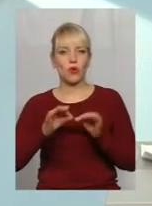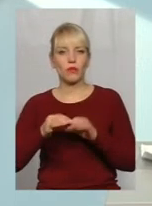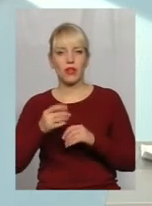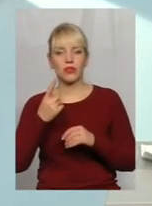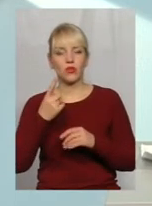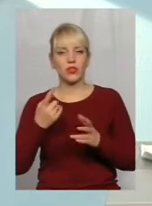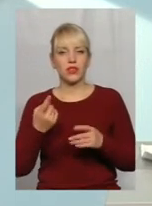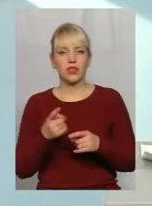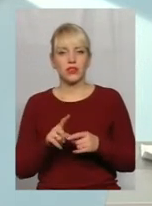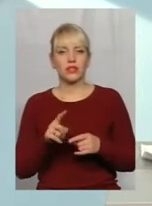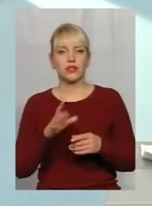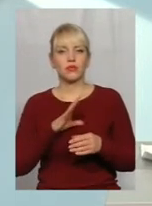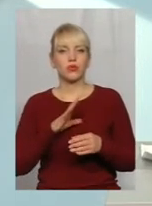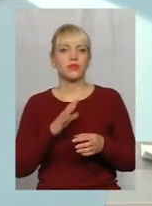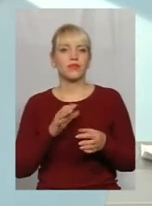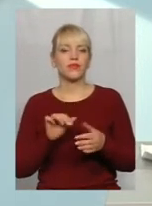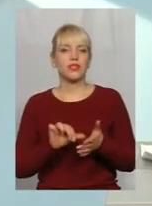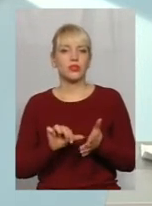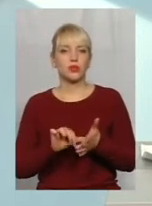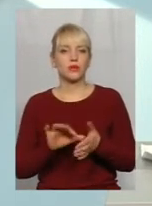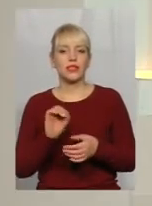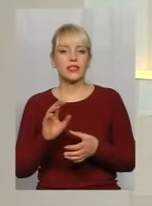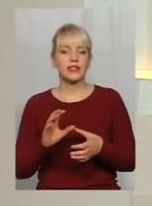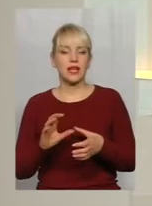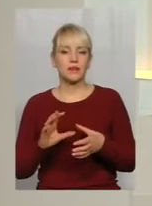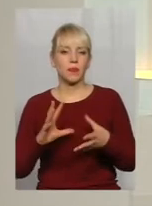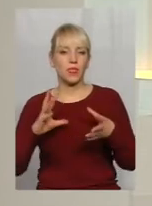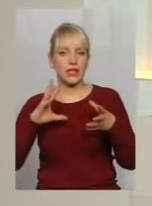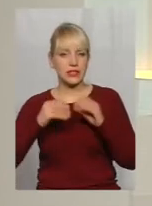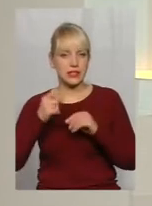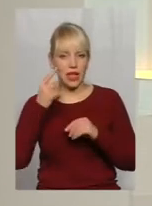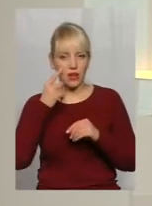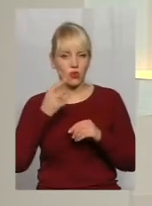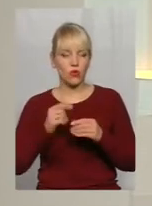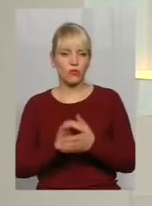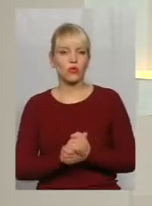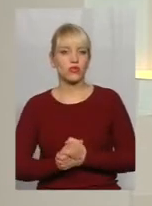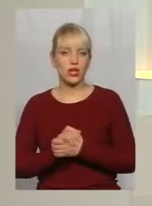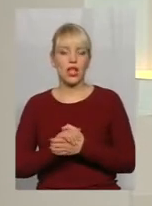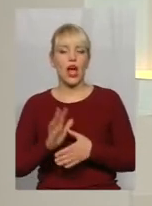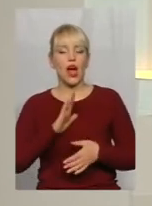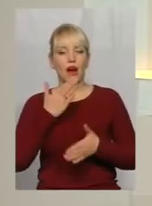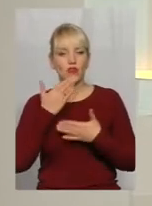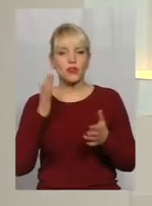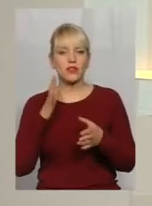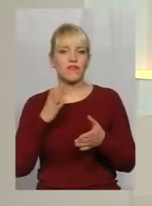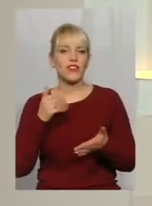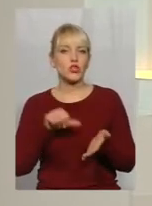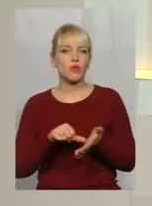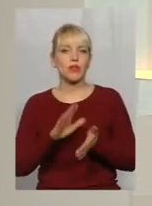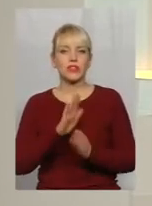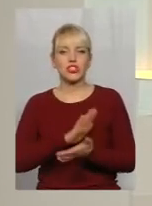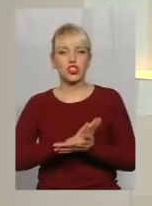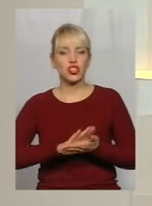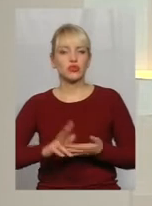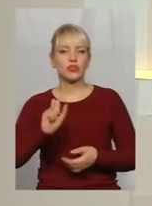виступала, другий з консолідованим заліком, а на останній виступала чисто за Хмельницьку області. Це в 2014 році був